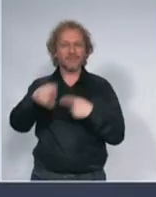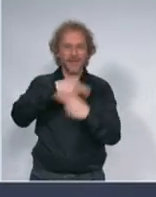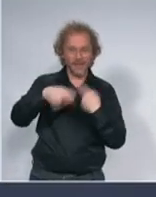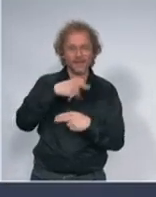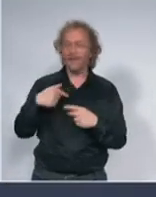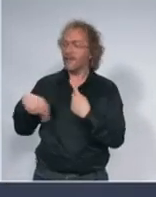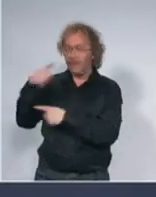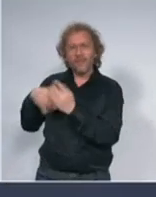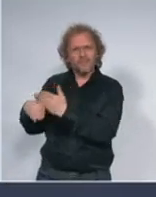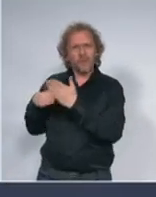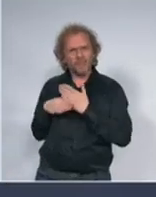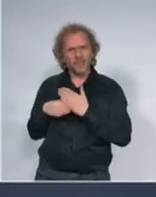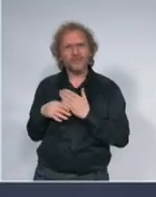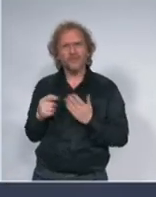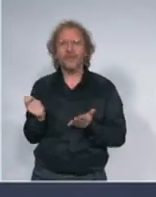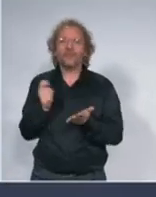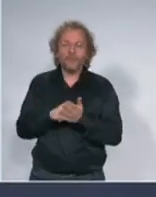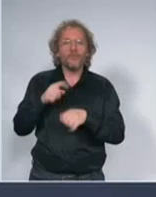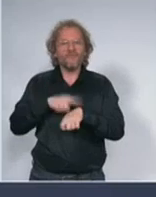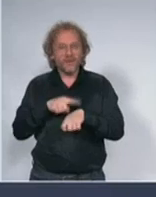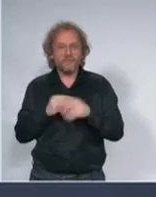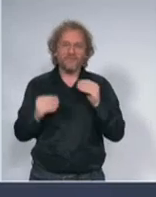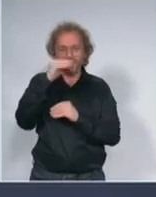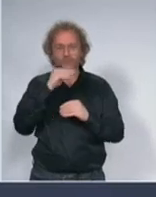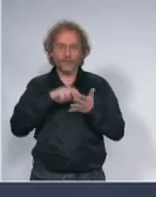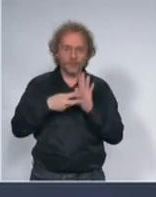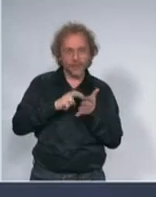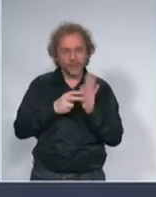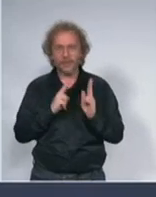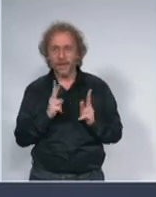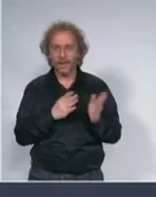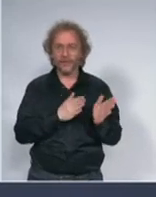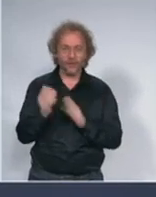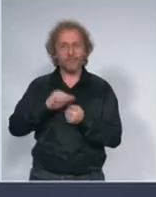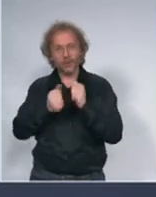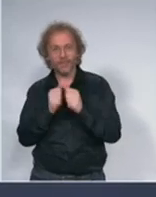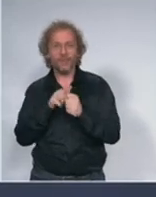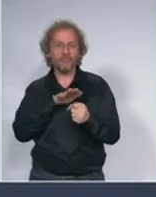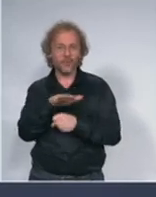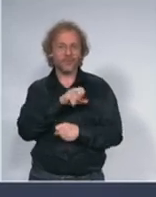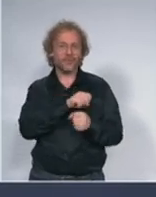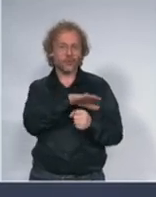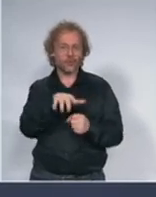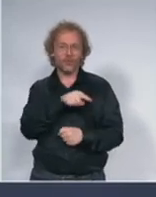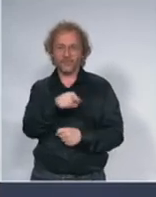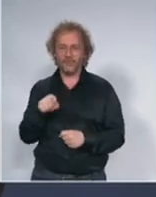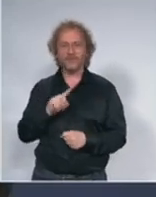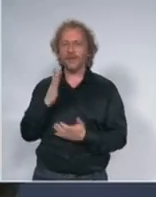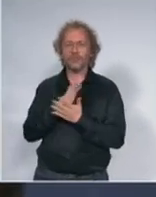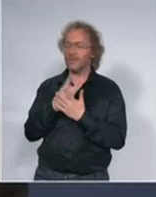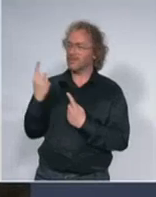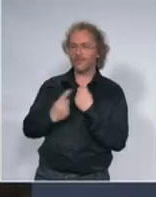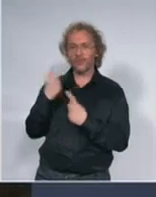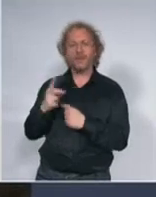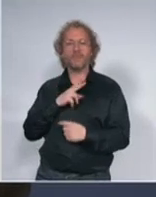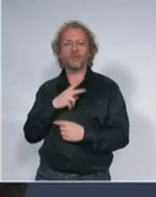kupimo vremena da možemo da se izborimo sa ovim problemom da ne dođemo u situaciju da imamo hiljado voli